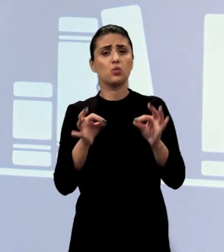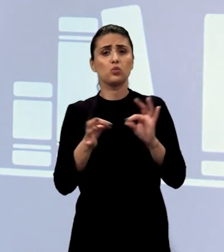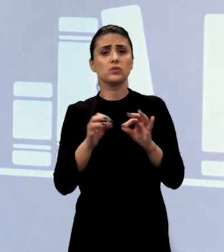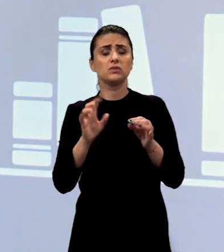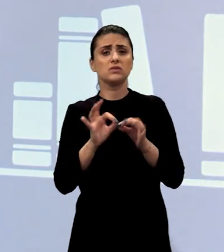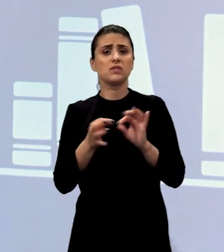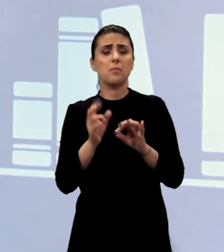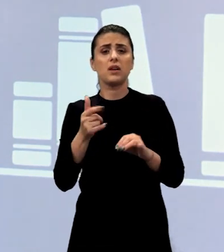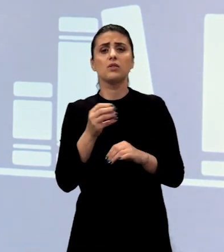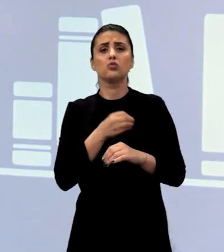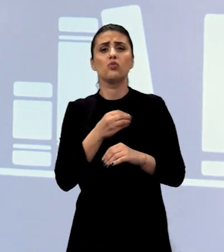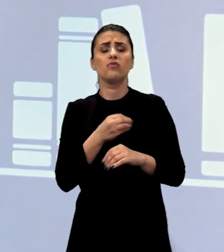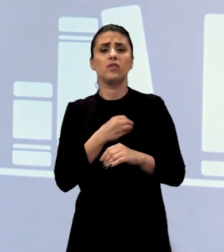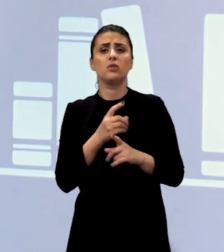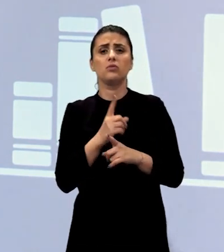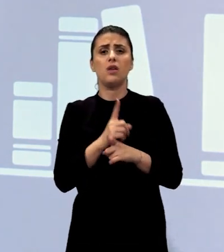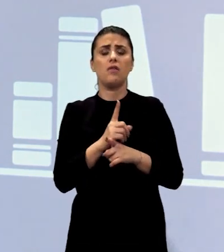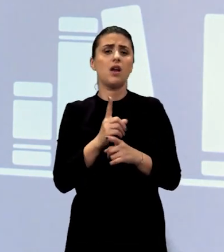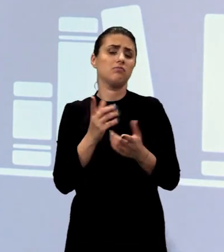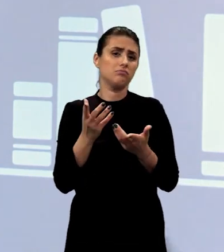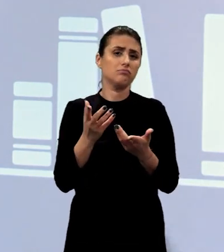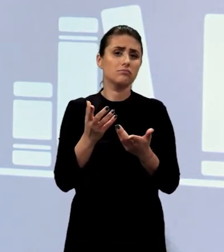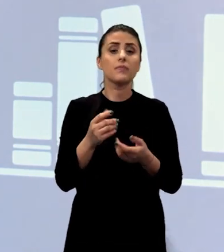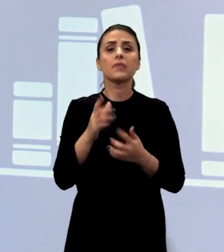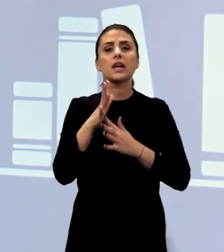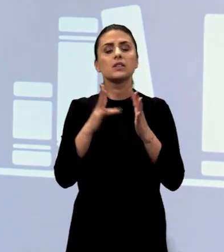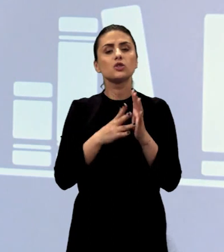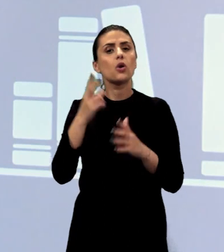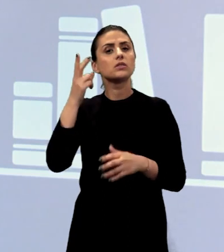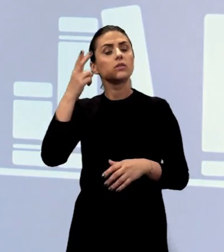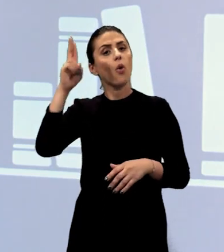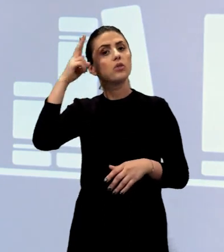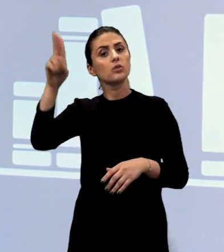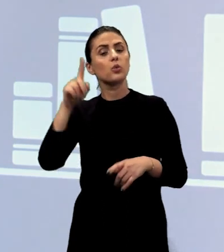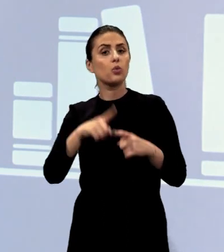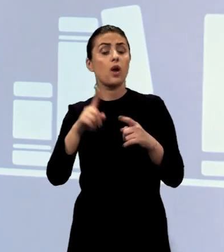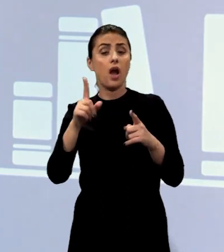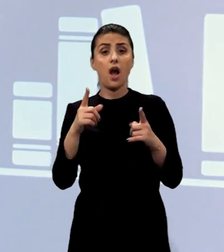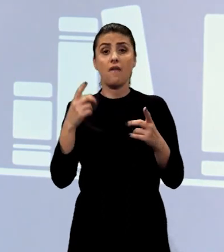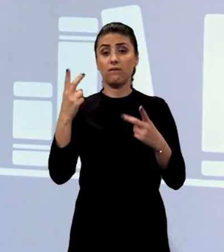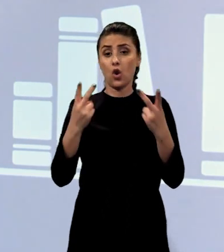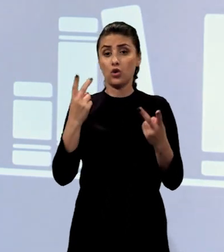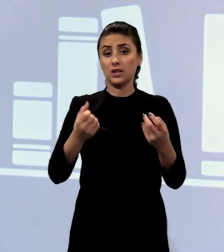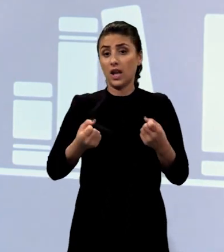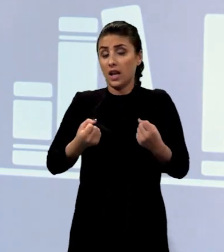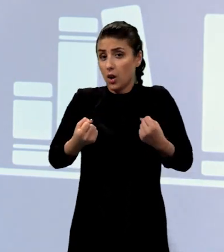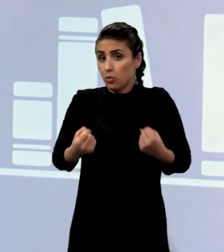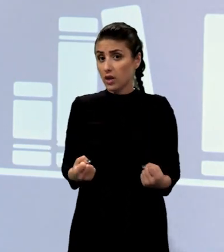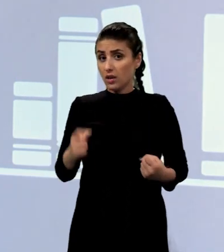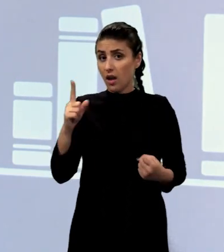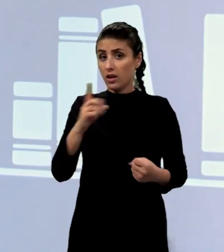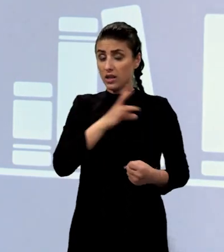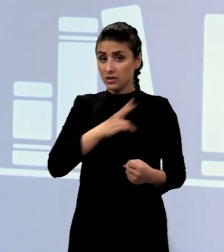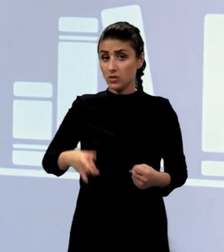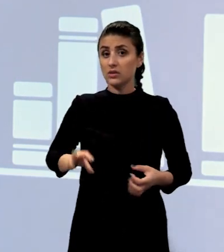împrospătează sufletul. Hristos continuă cu metafora jugului. A purta jugului Hristos implică